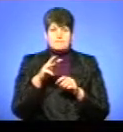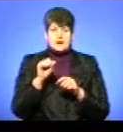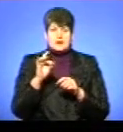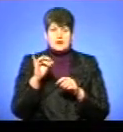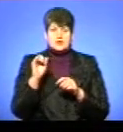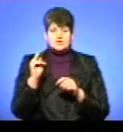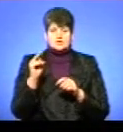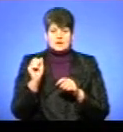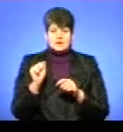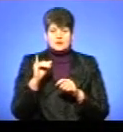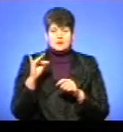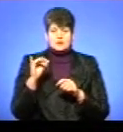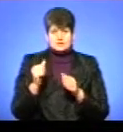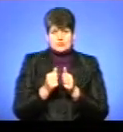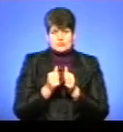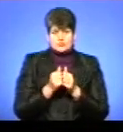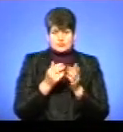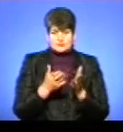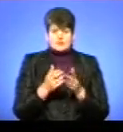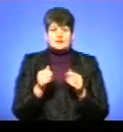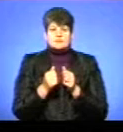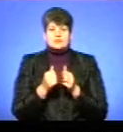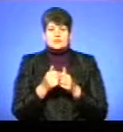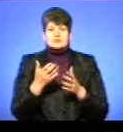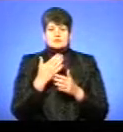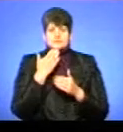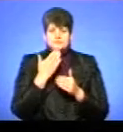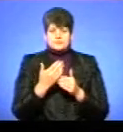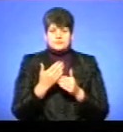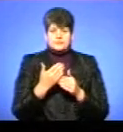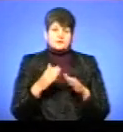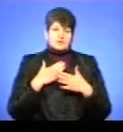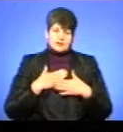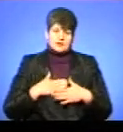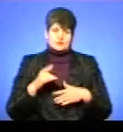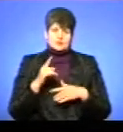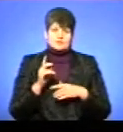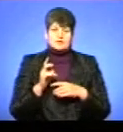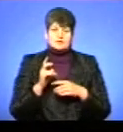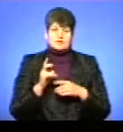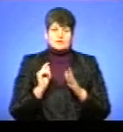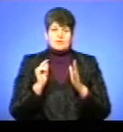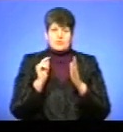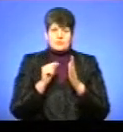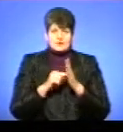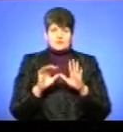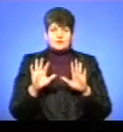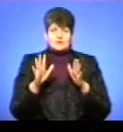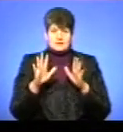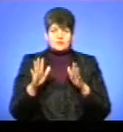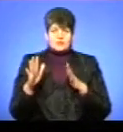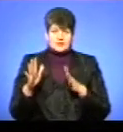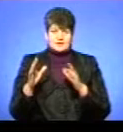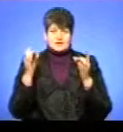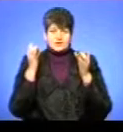Зі мною художниця Марічка Юршак, яка розповість детальніше про цей мистецький захід. Дуже приємно, що ми потрапили в рубрику «Головні події». Це подія